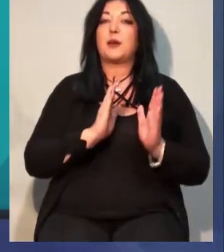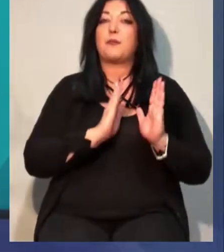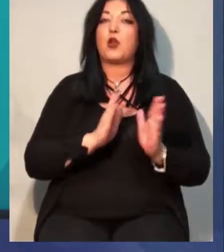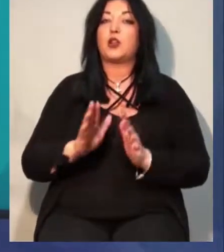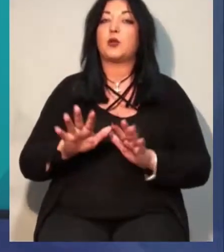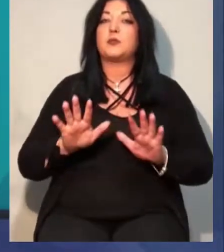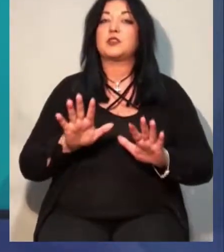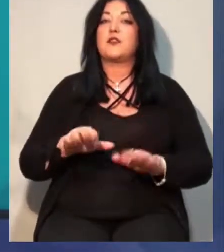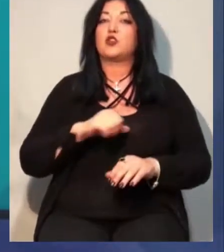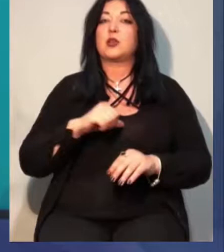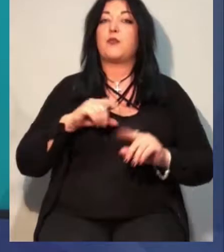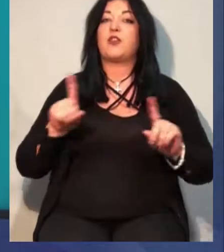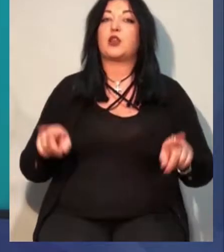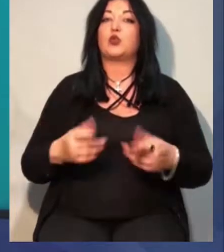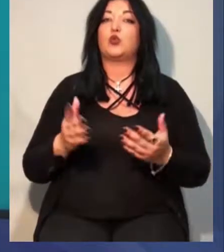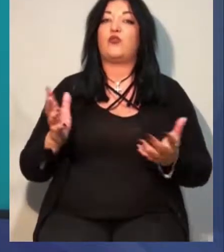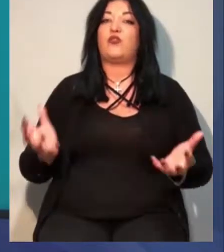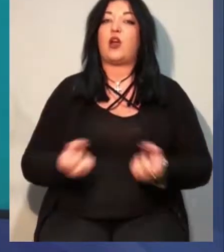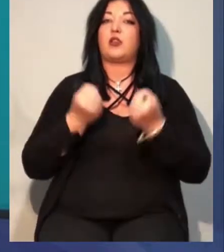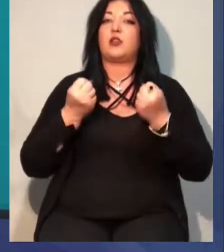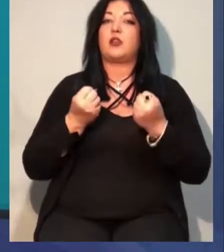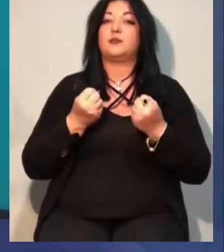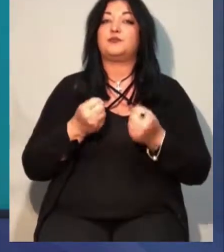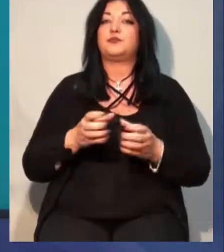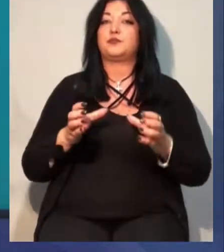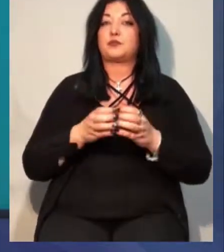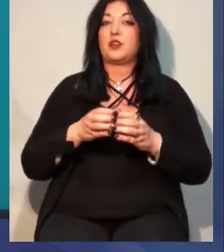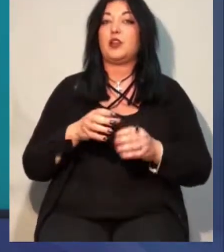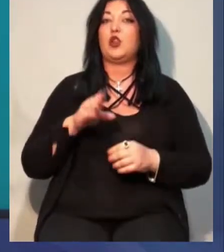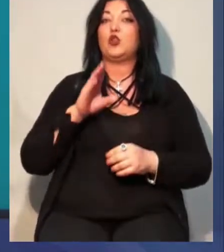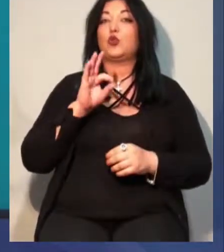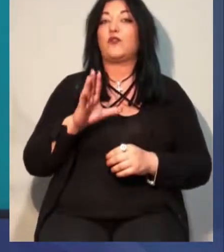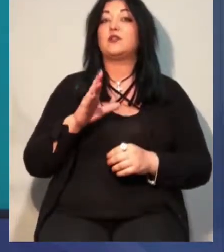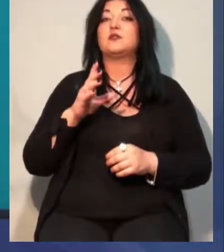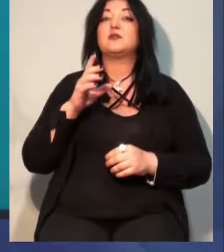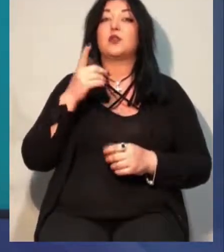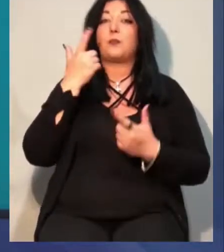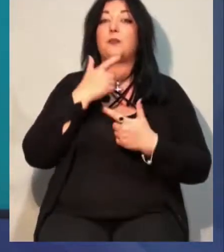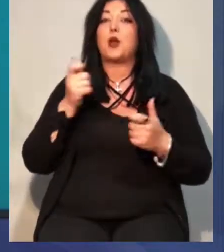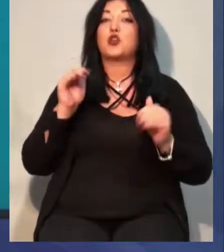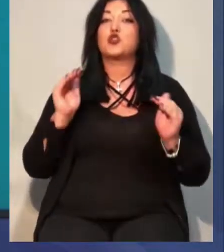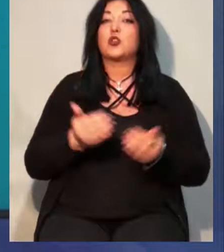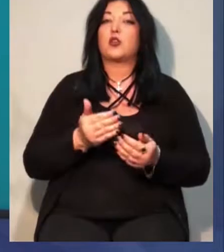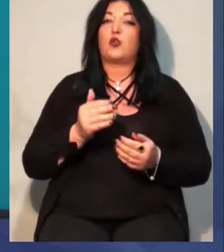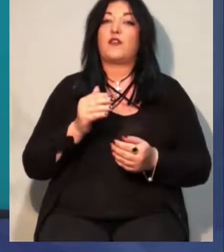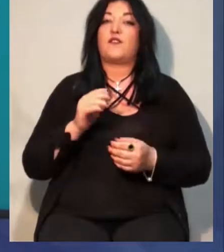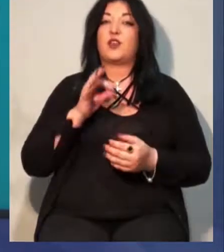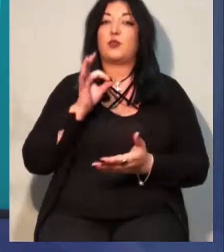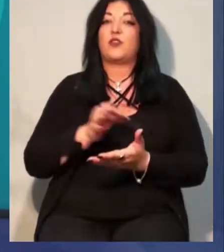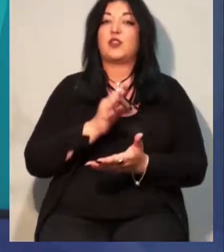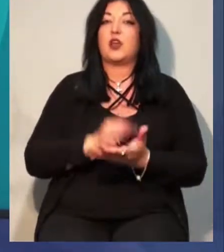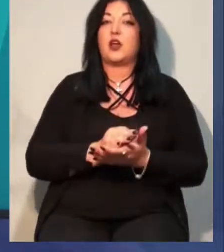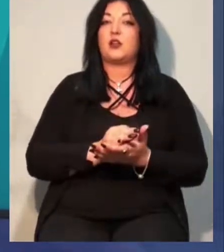Компанія-забудовник ТОМОДА подаватиме до суду через заборону